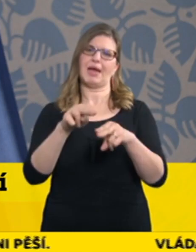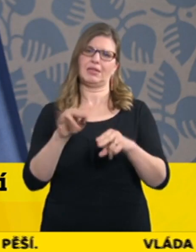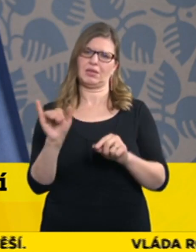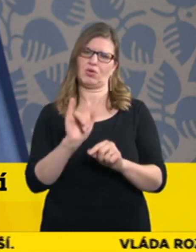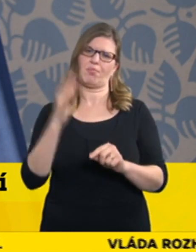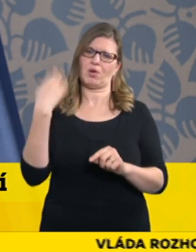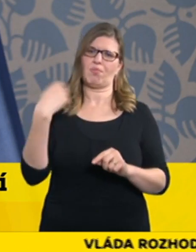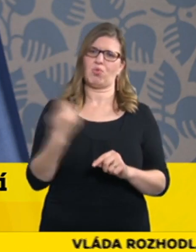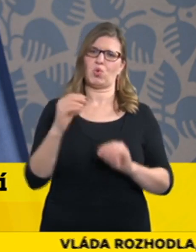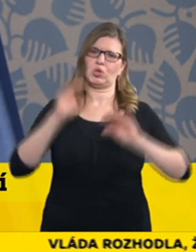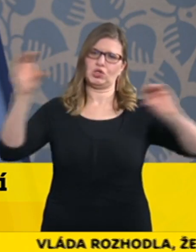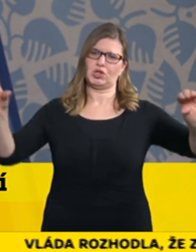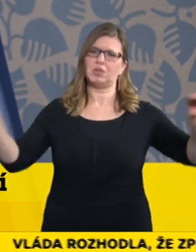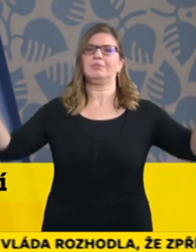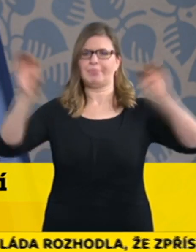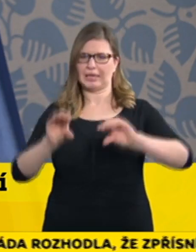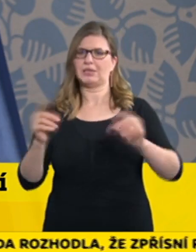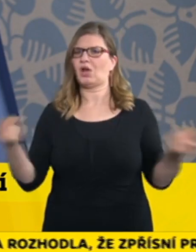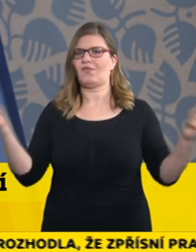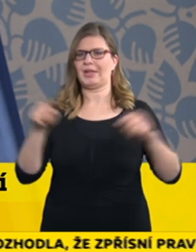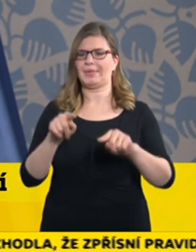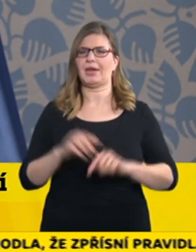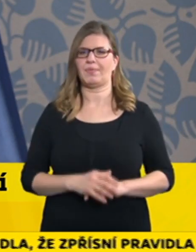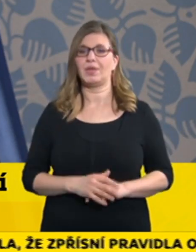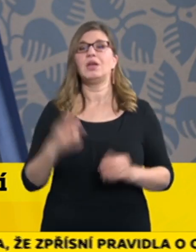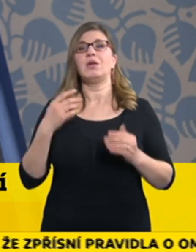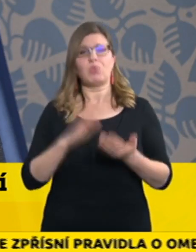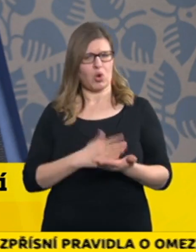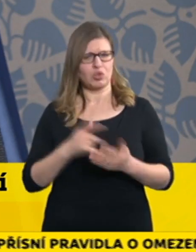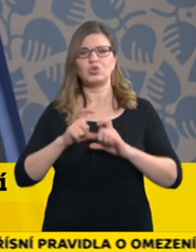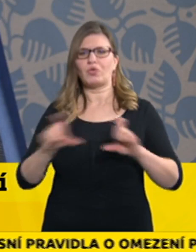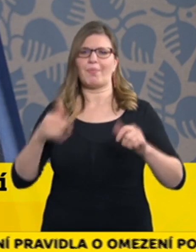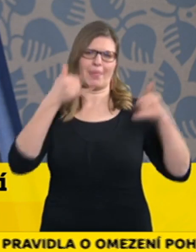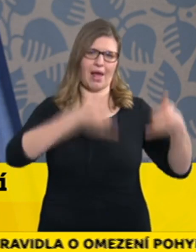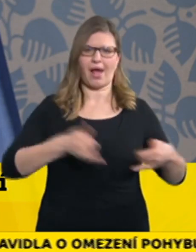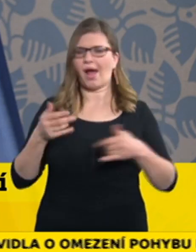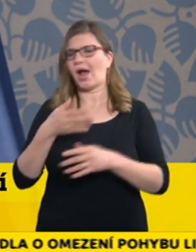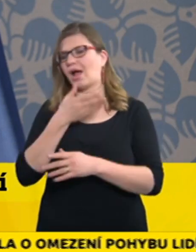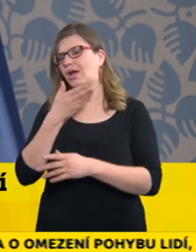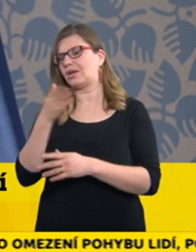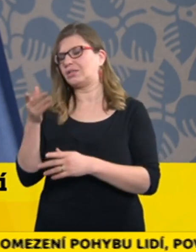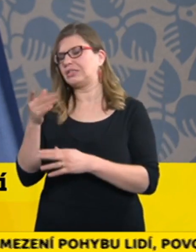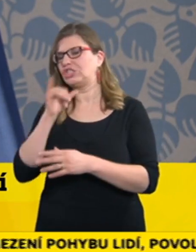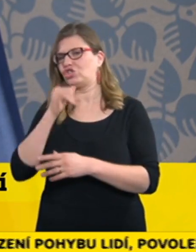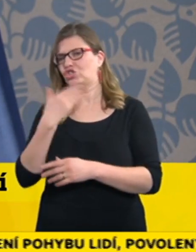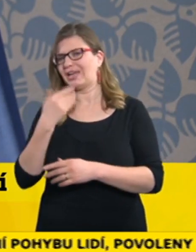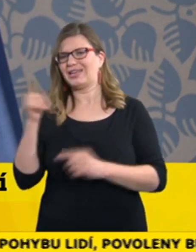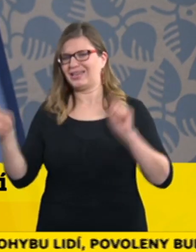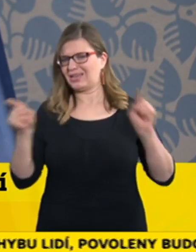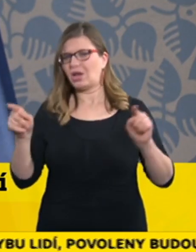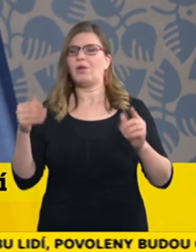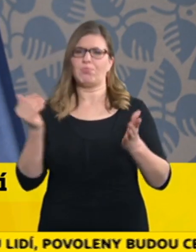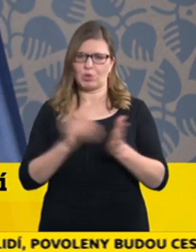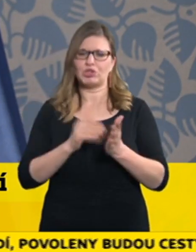očkování první dávkou u nových pacientů s pomocí vakciny Moderna a naopak v Praze, kde hrozilo, že by byla velká